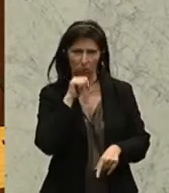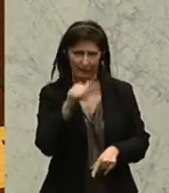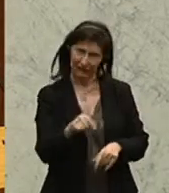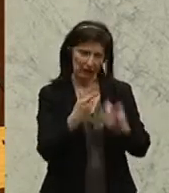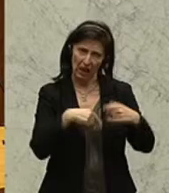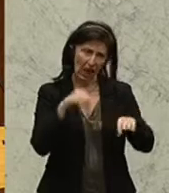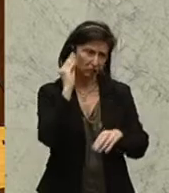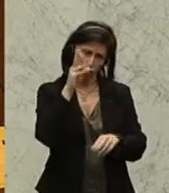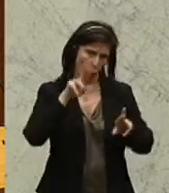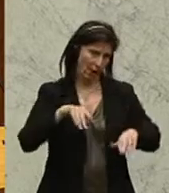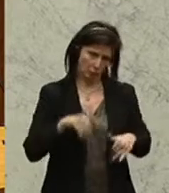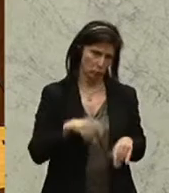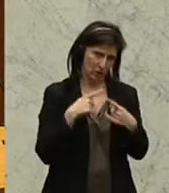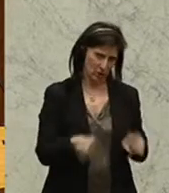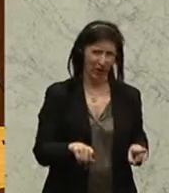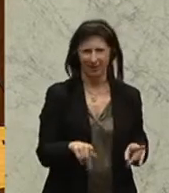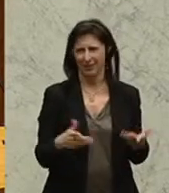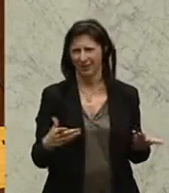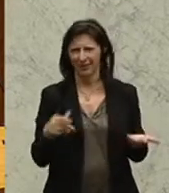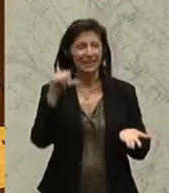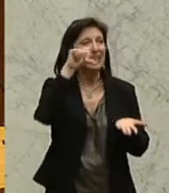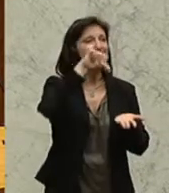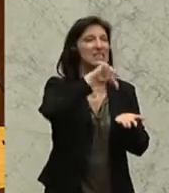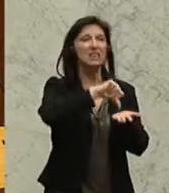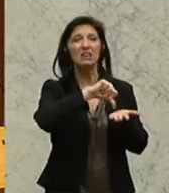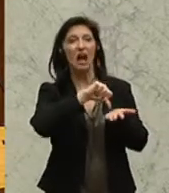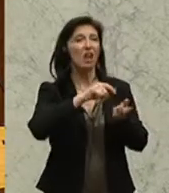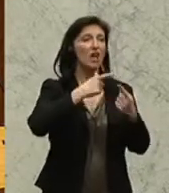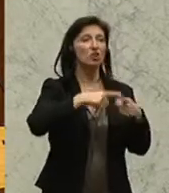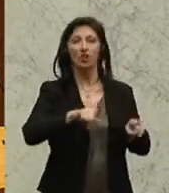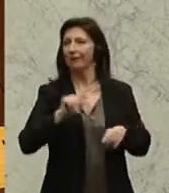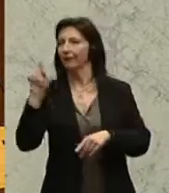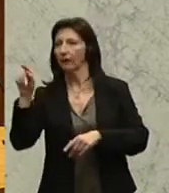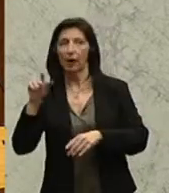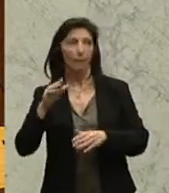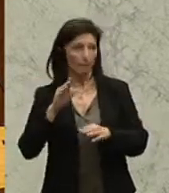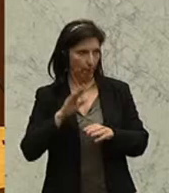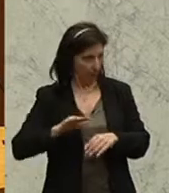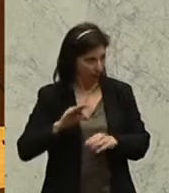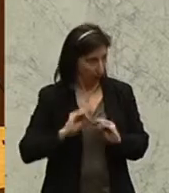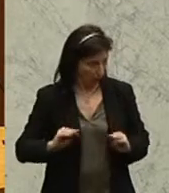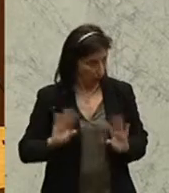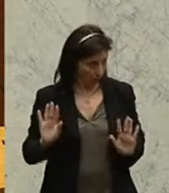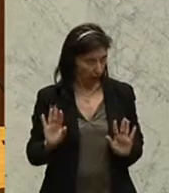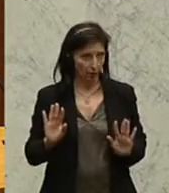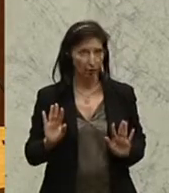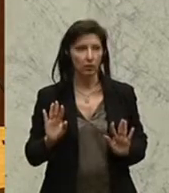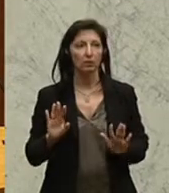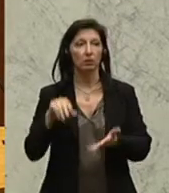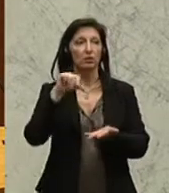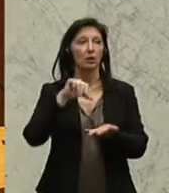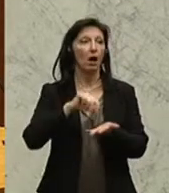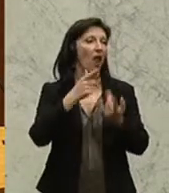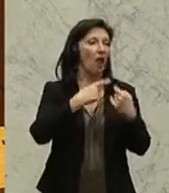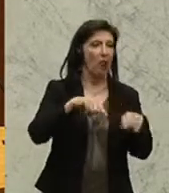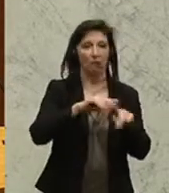gemacht werden. Weg mit diesen Zentralmitentscheidungen im pädagogischen Bereich. Von den Zentralstellen, ob